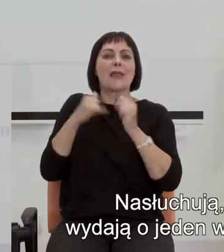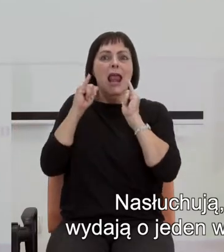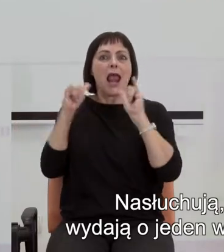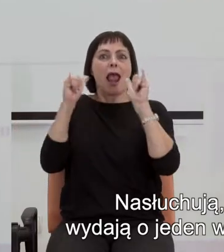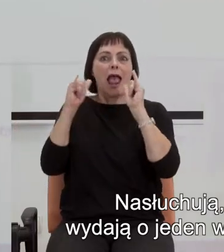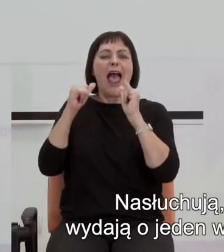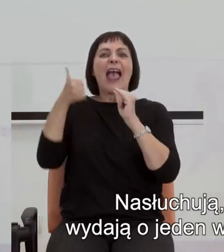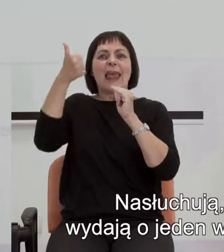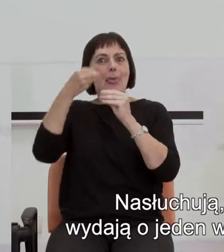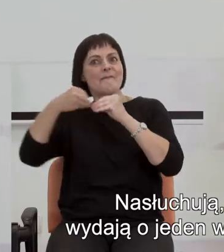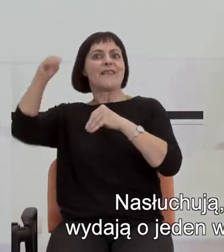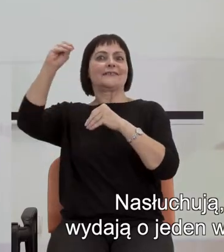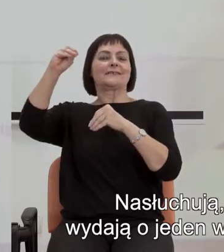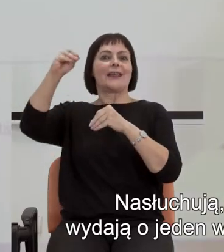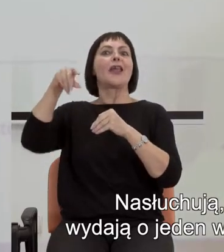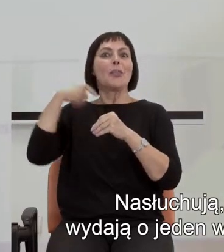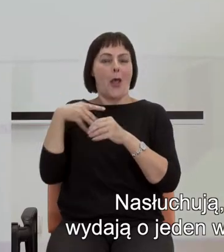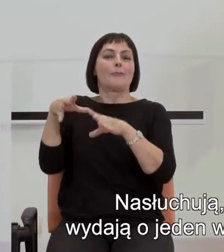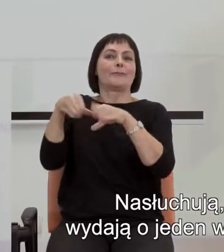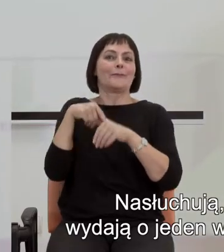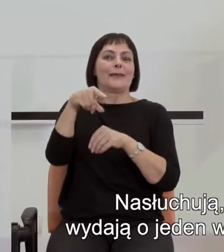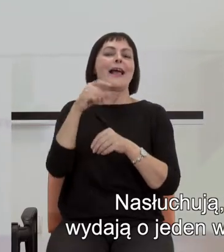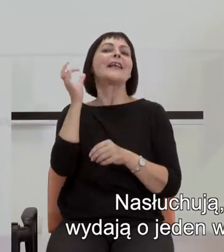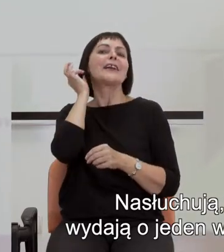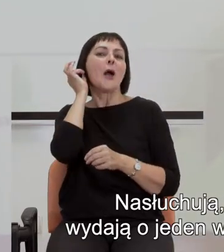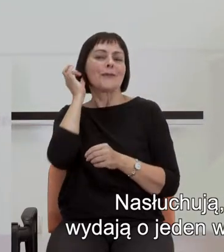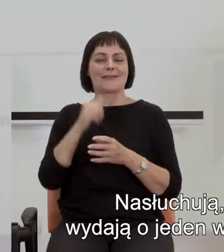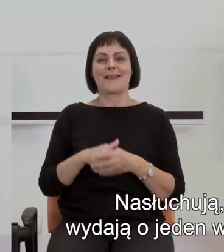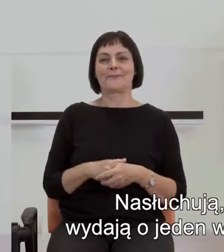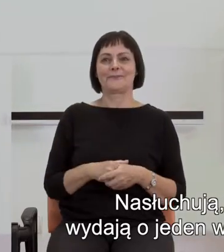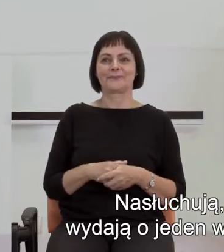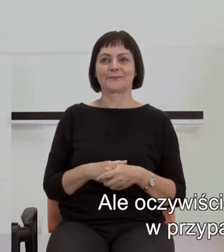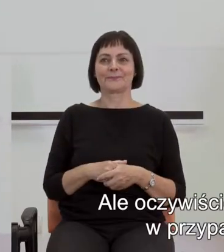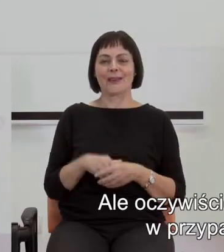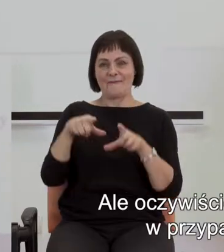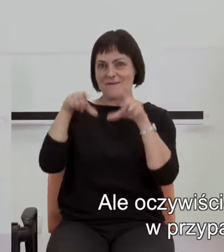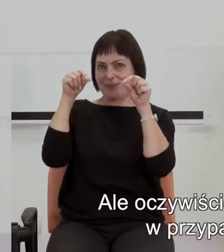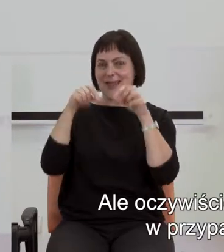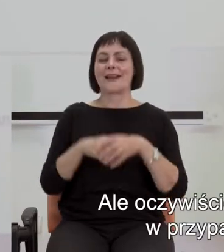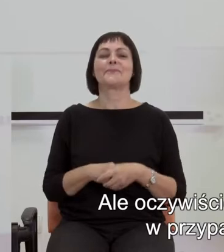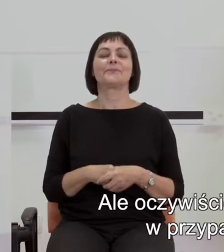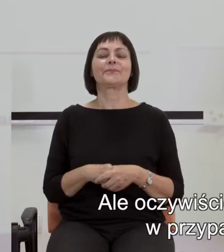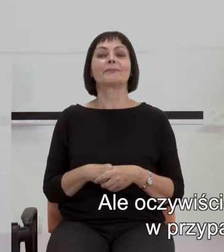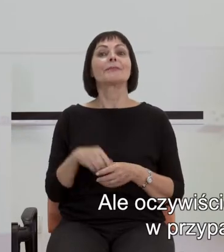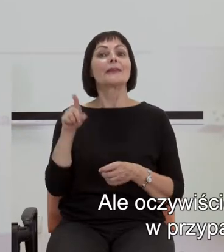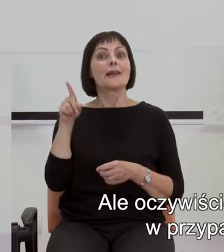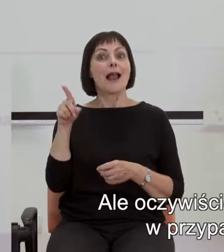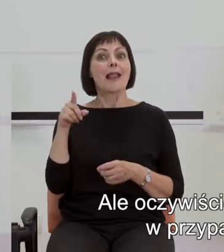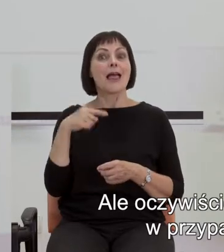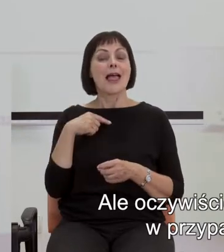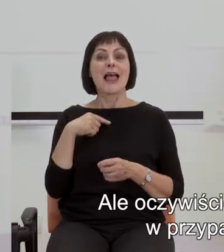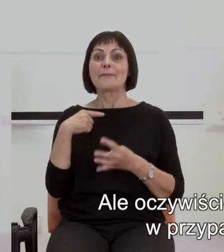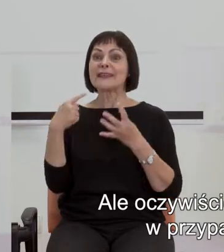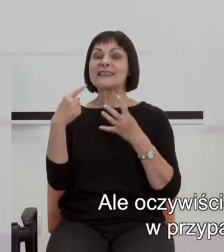więcej i w ten sposób zaskarbiają sobie łaski samicy. Ale oczywiście zmysł